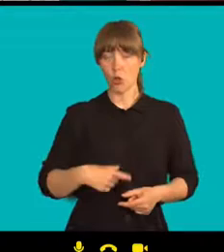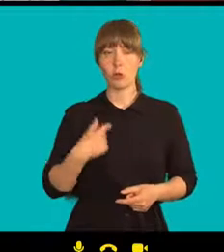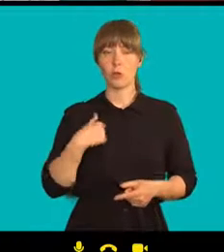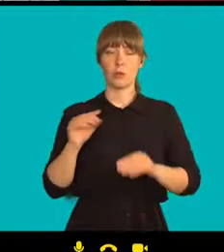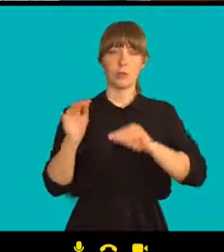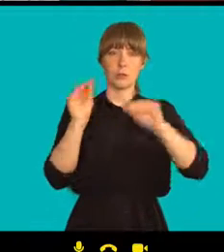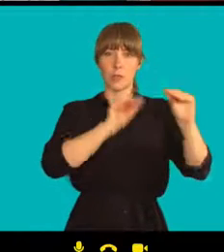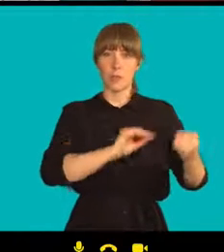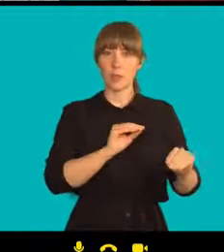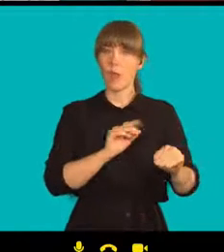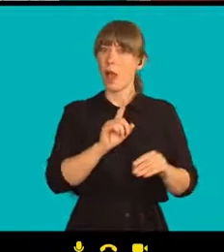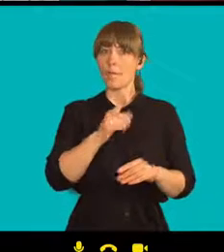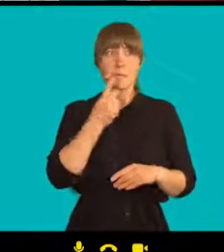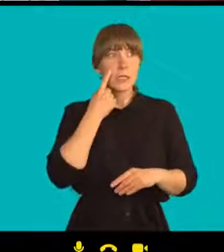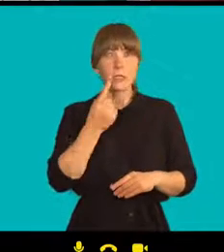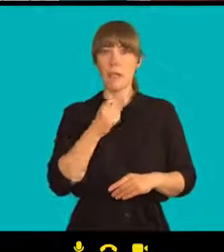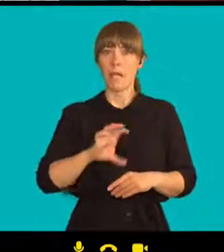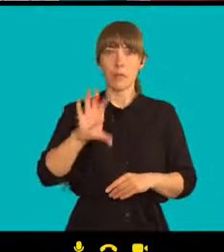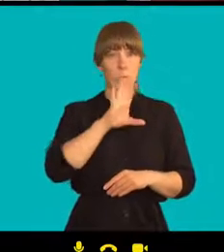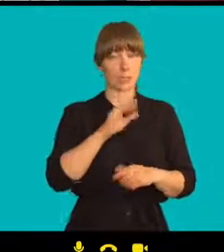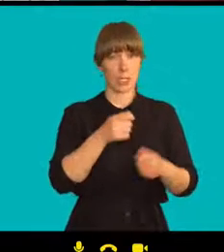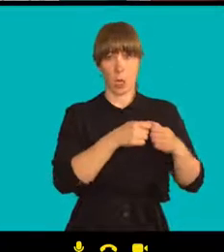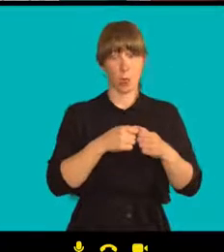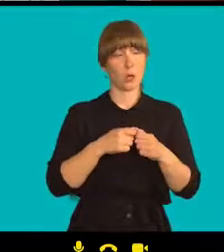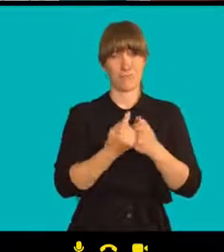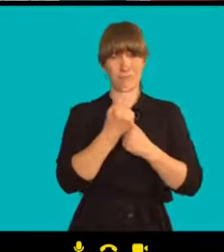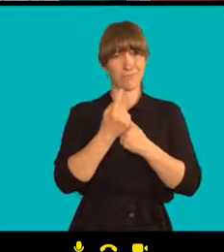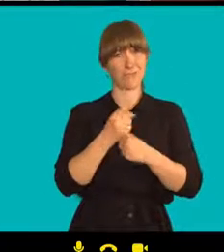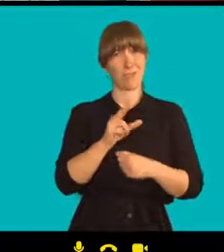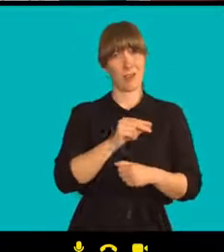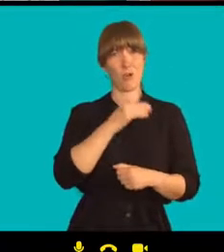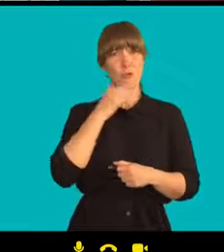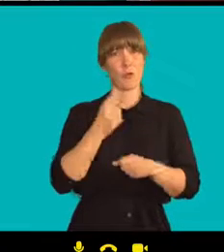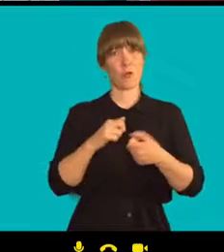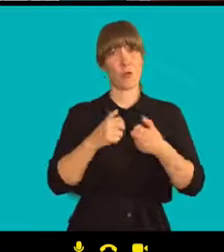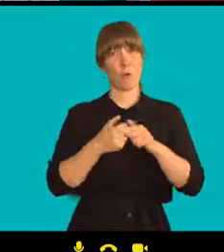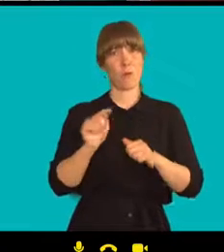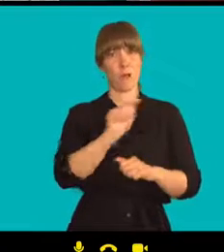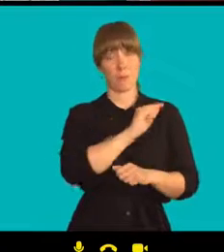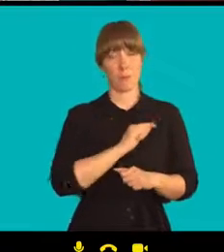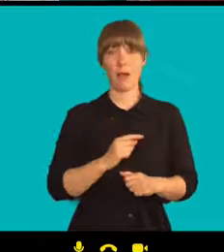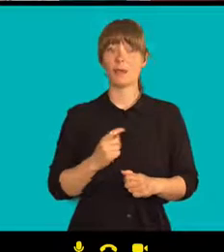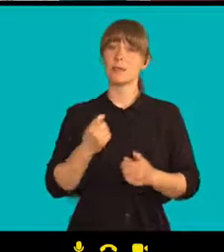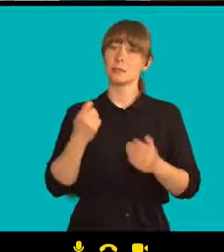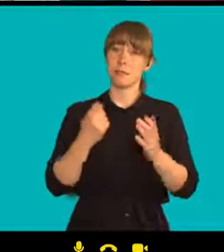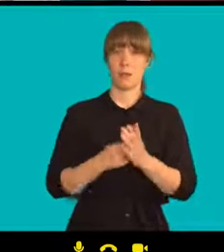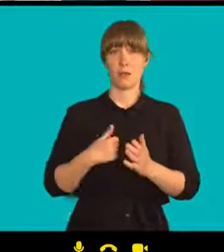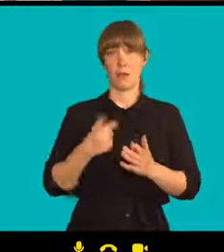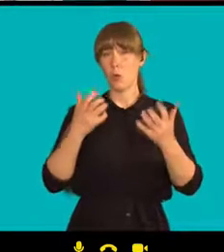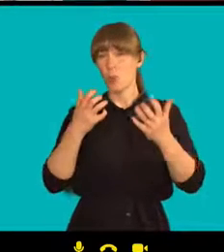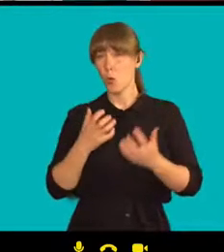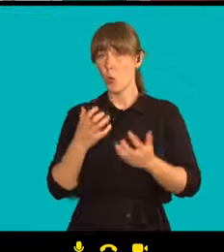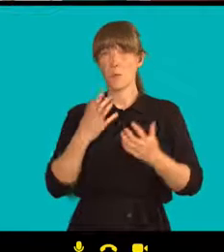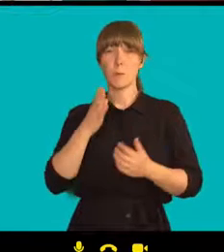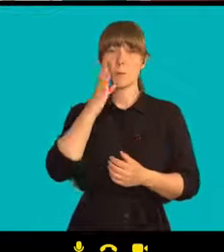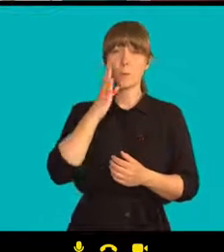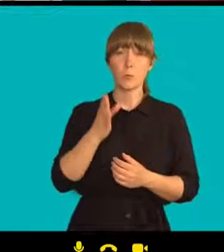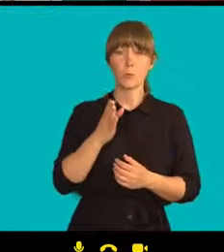A v Evropské unii je spoustu problémů. A doufám, že naše že